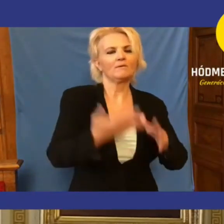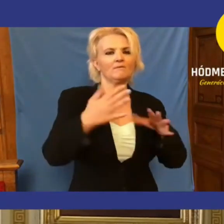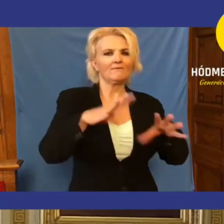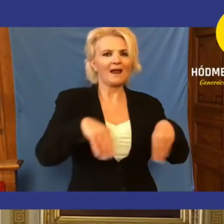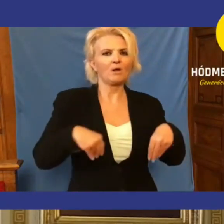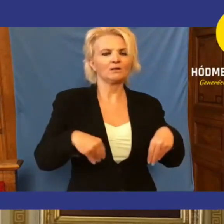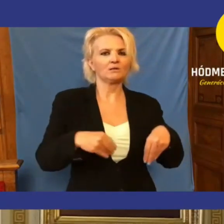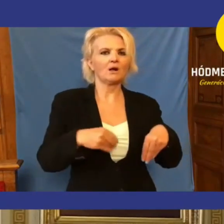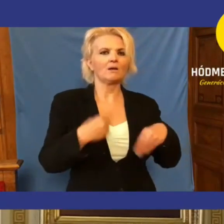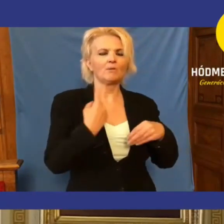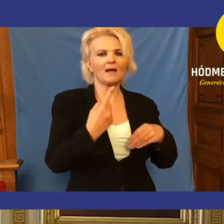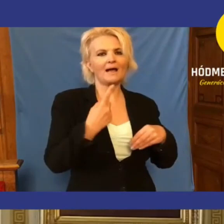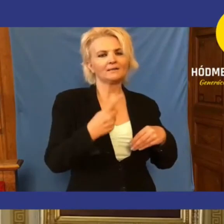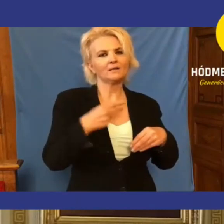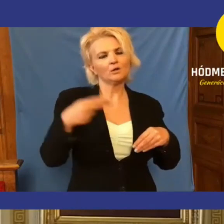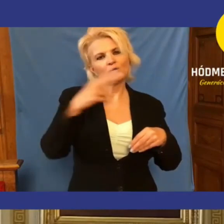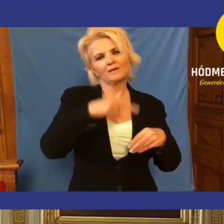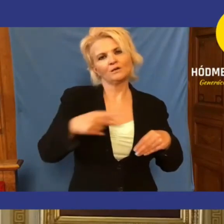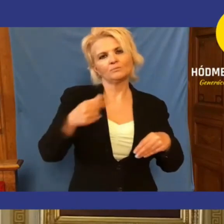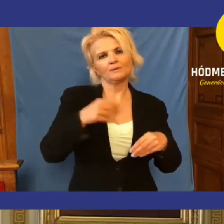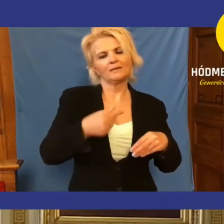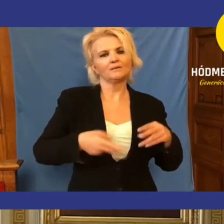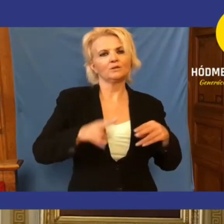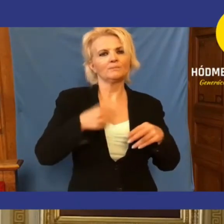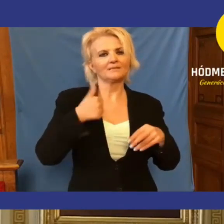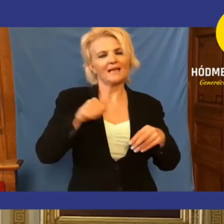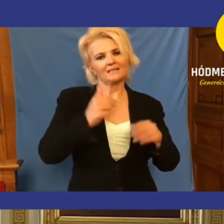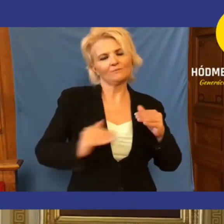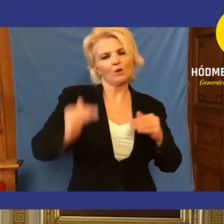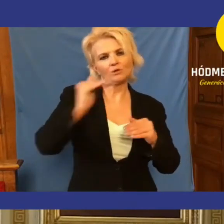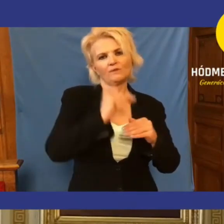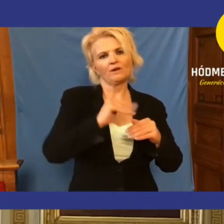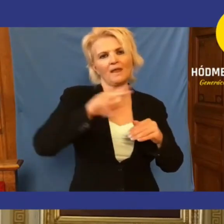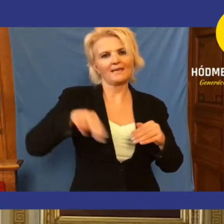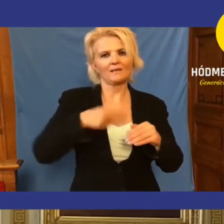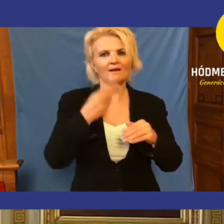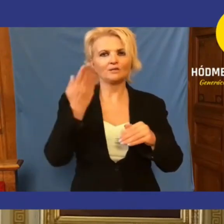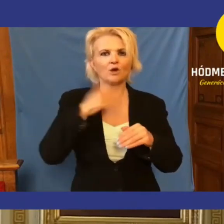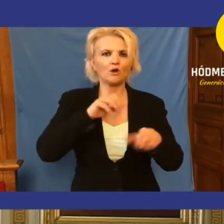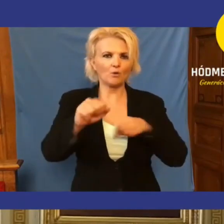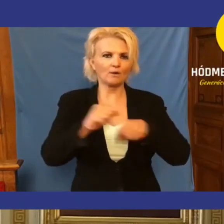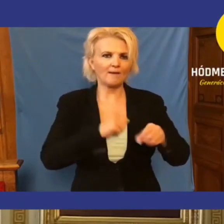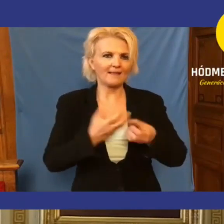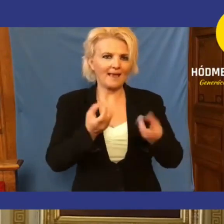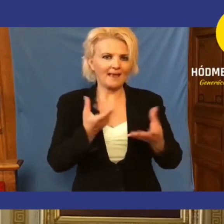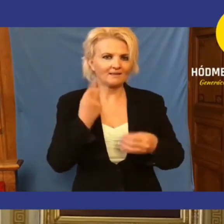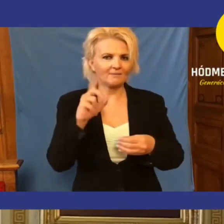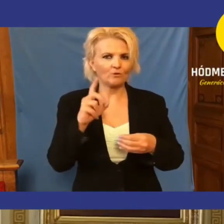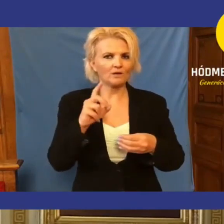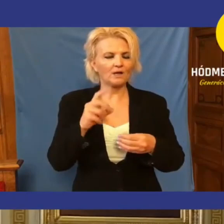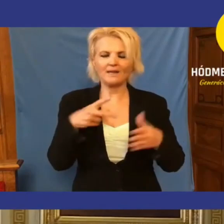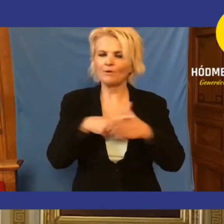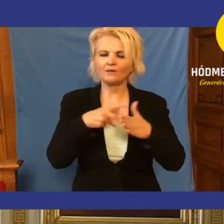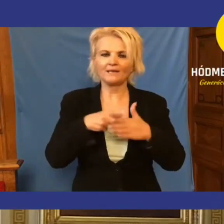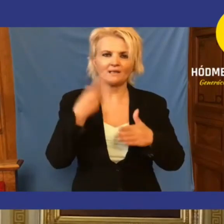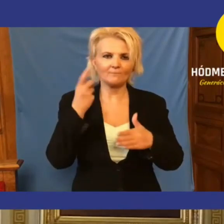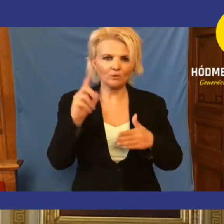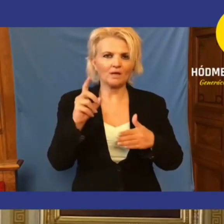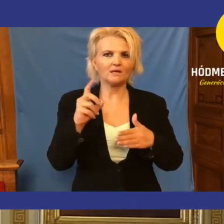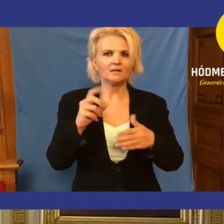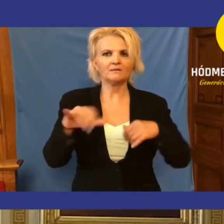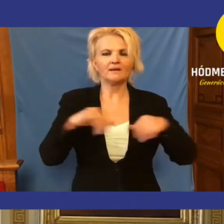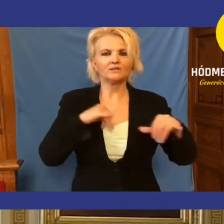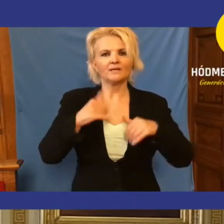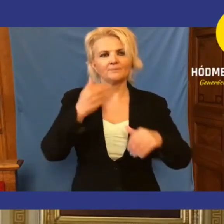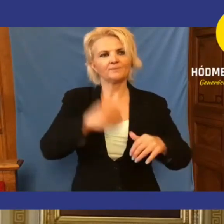Már most százszázalék fölött van a lehívása. Tehát magyarul lefordítom önnek, hogyha a kormány engedte volna, nem akadályozta volna meg, hogy